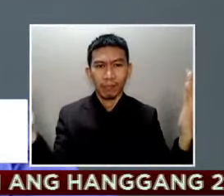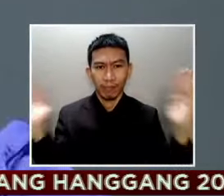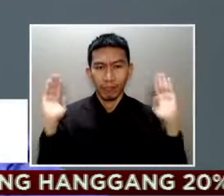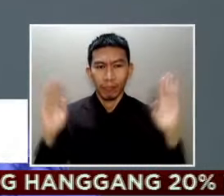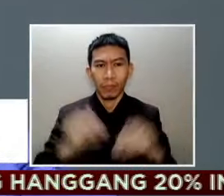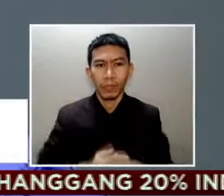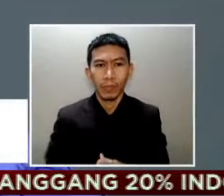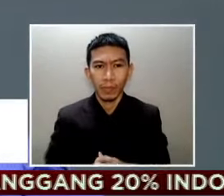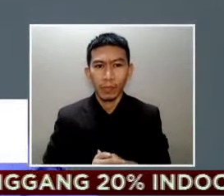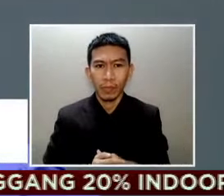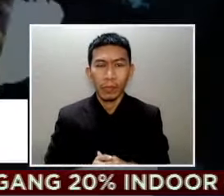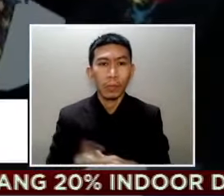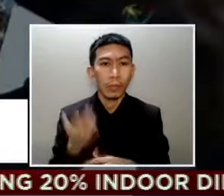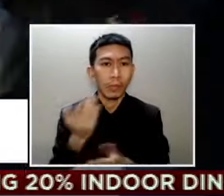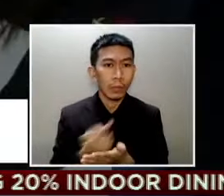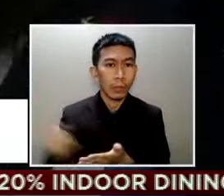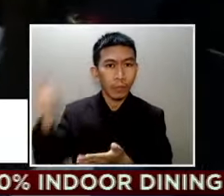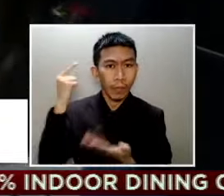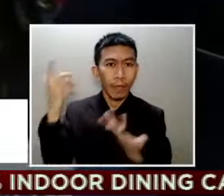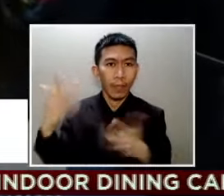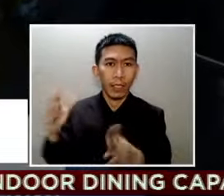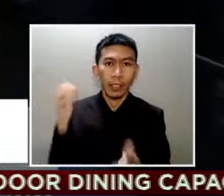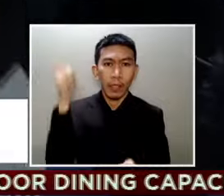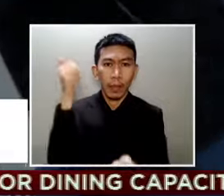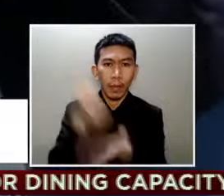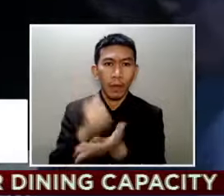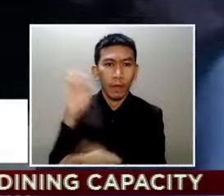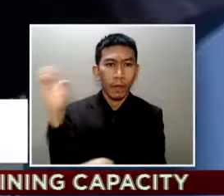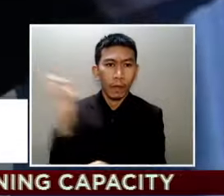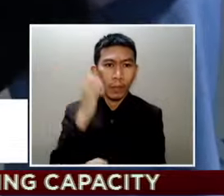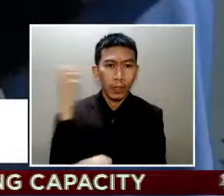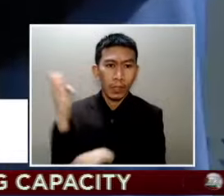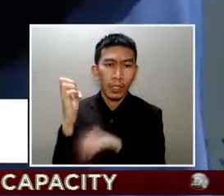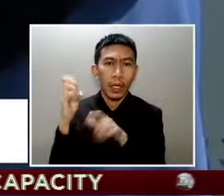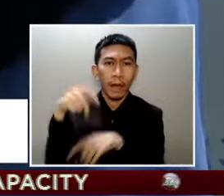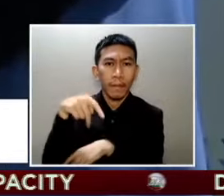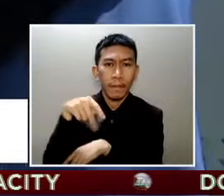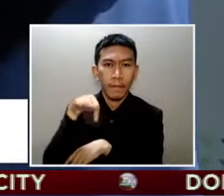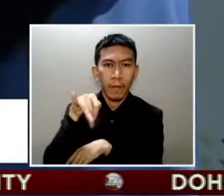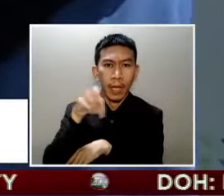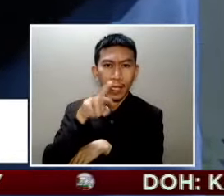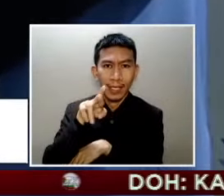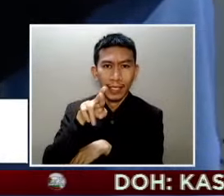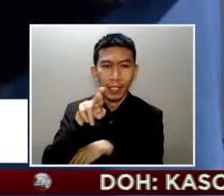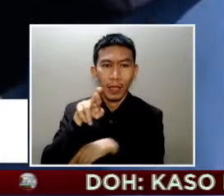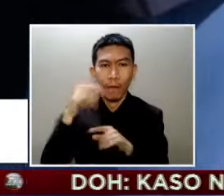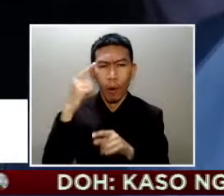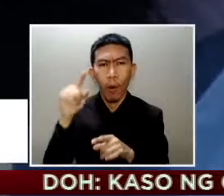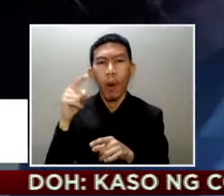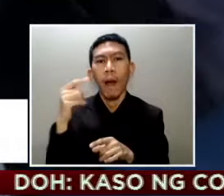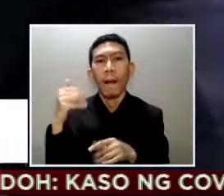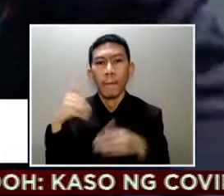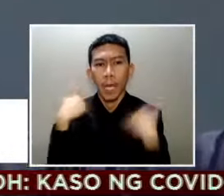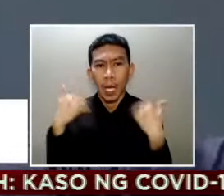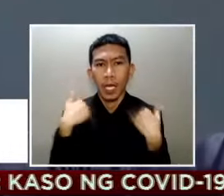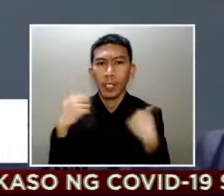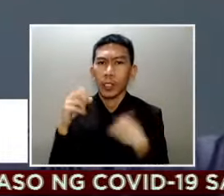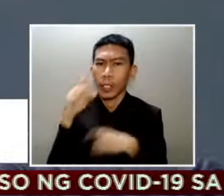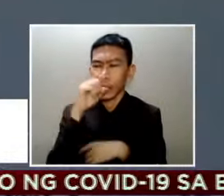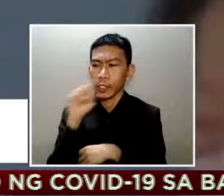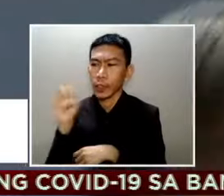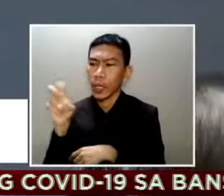nabigyan na ng Emergency Use Authorization ang paggamit ng Pfizer vaccine para sa mga batang 12 to 15 years old.